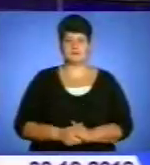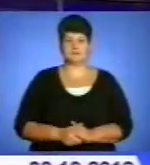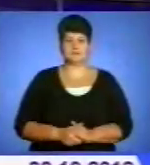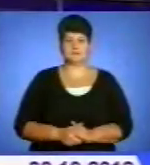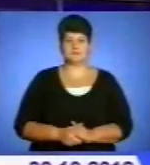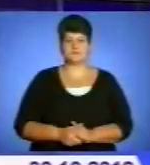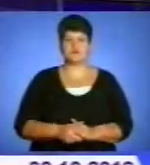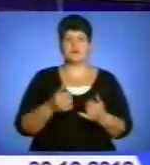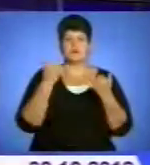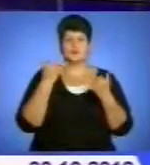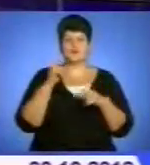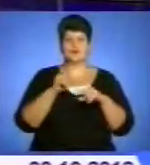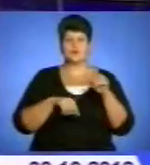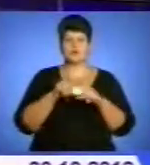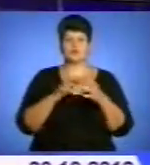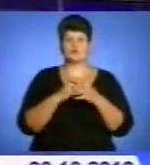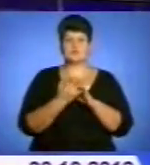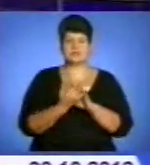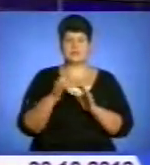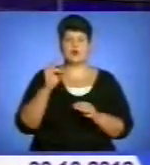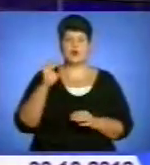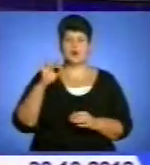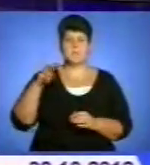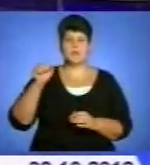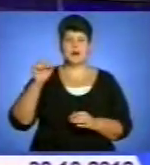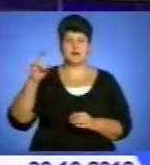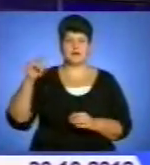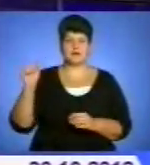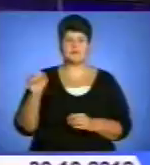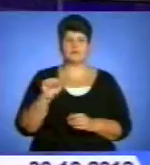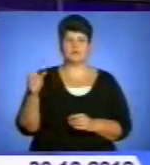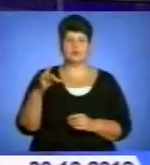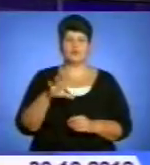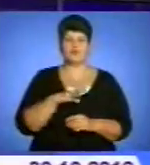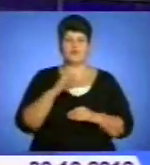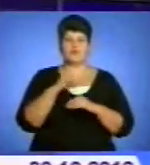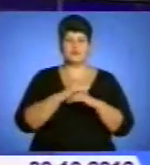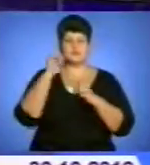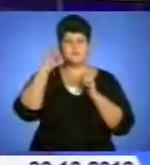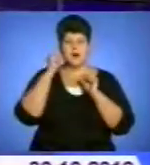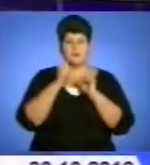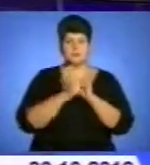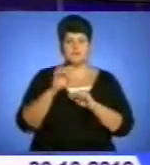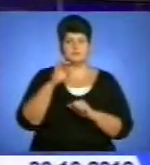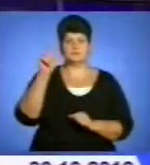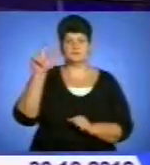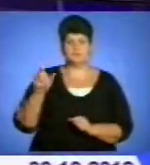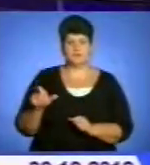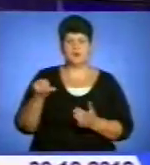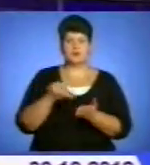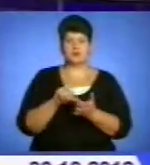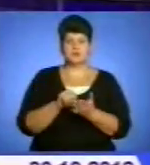Сьогодні у рідному селі Михайла Бойчука Романівка Теребовлянського району відбувся вечір пам'яті митця. Участь у заході взяли